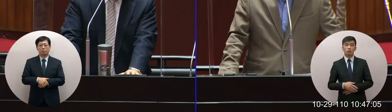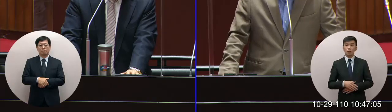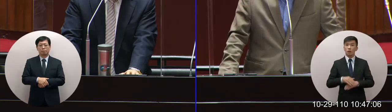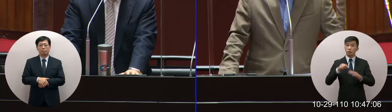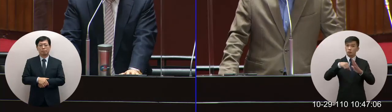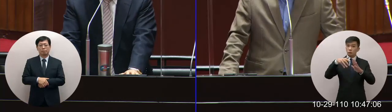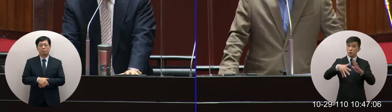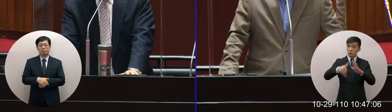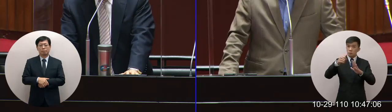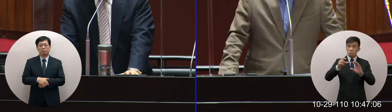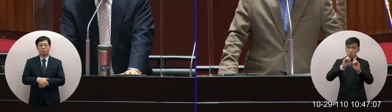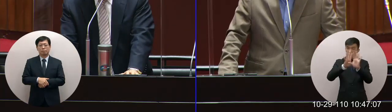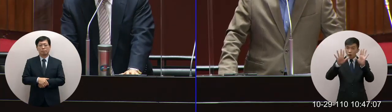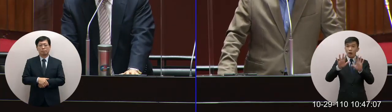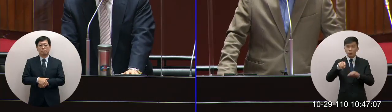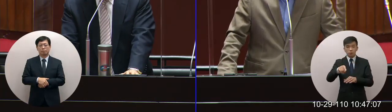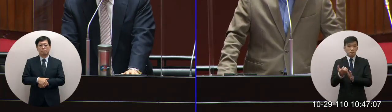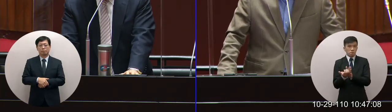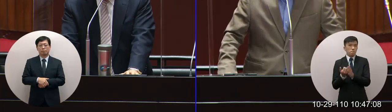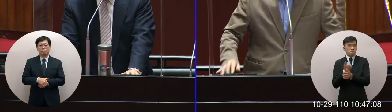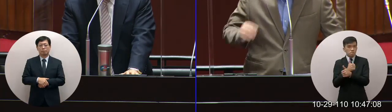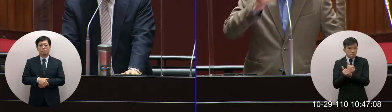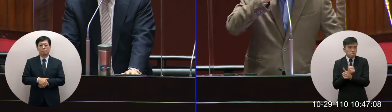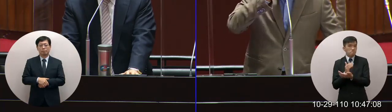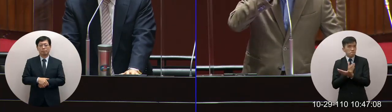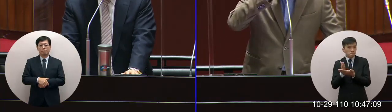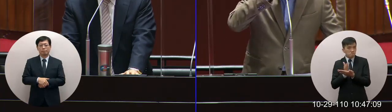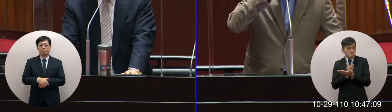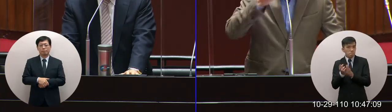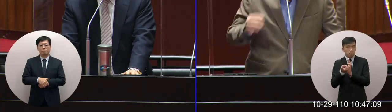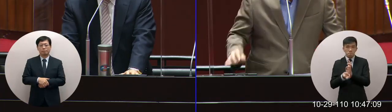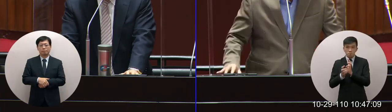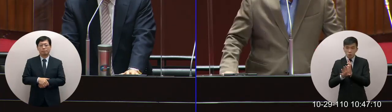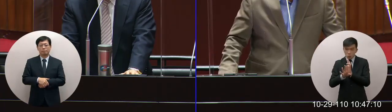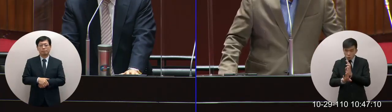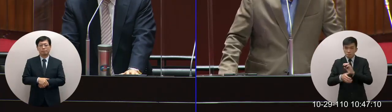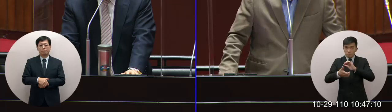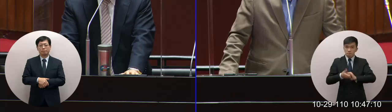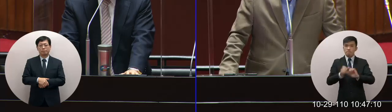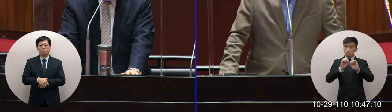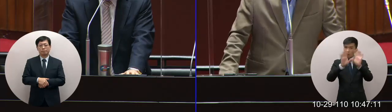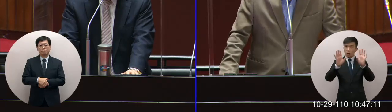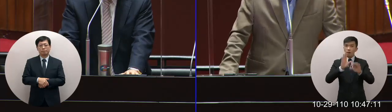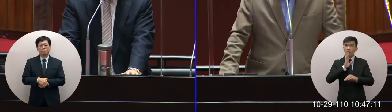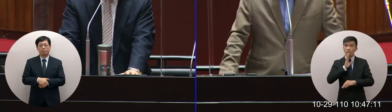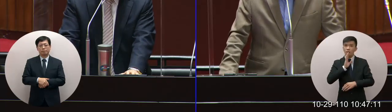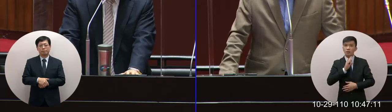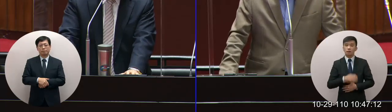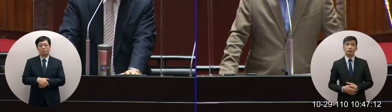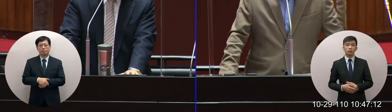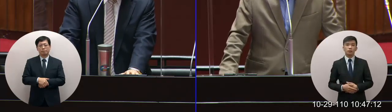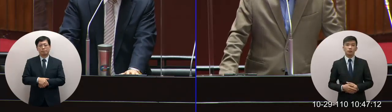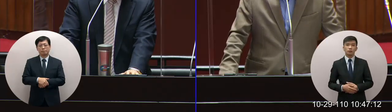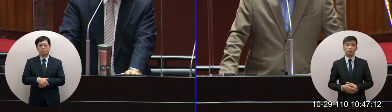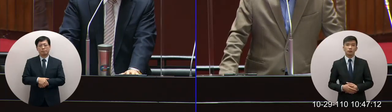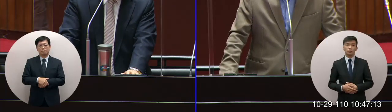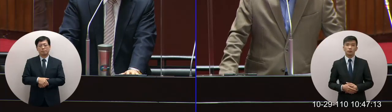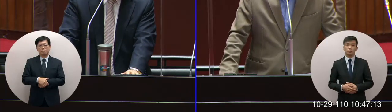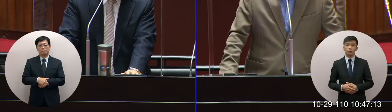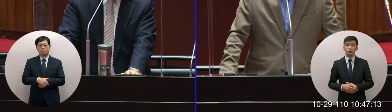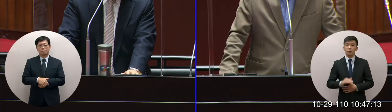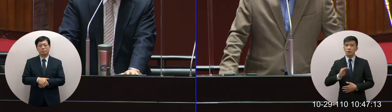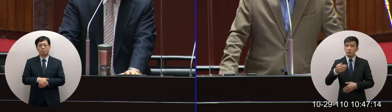剛剛這樣考量我想也是經過相當的評估整合之後出來這樣子的結論這個